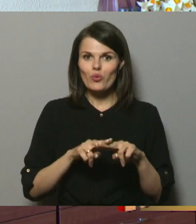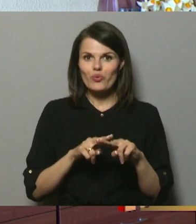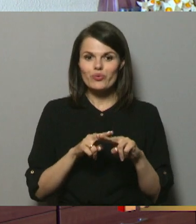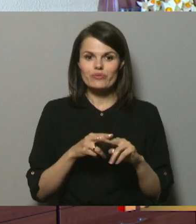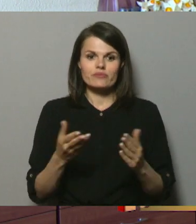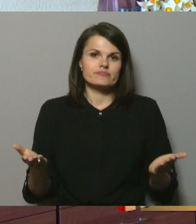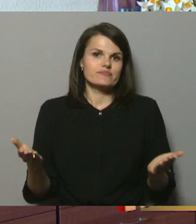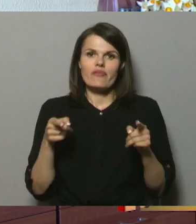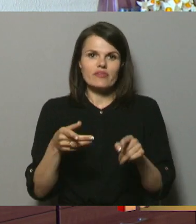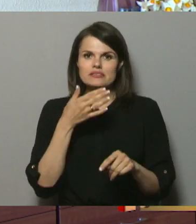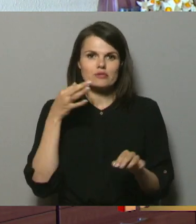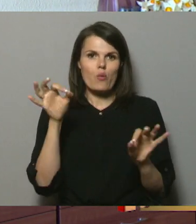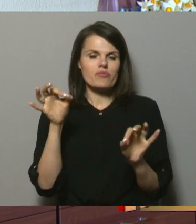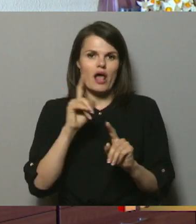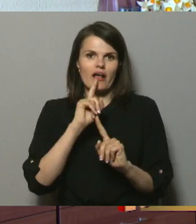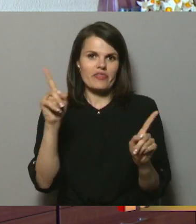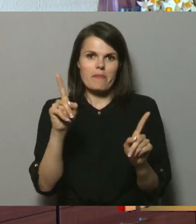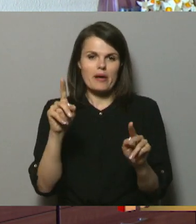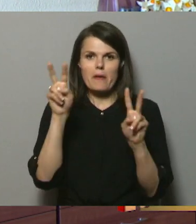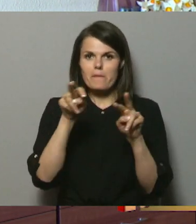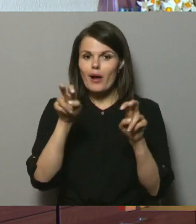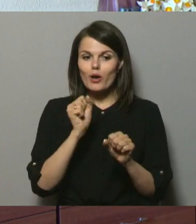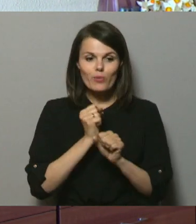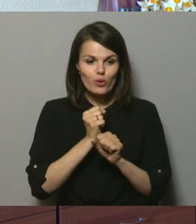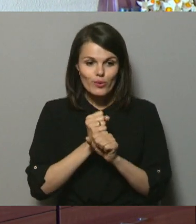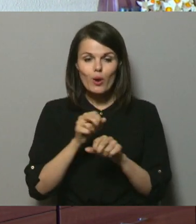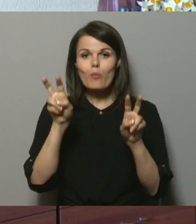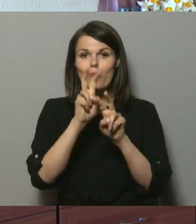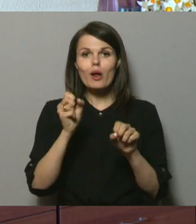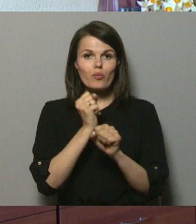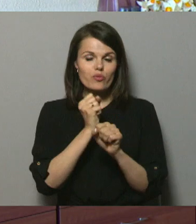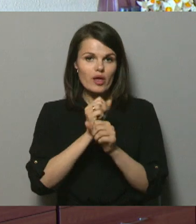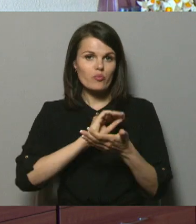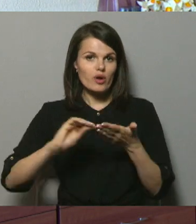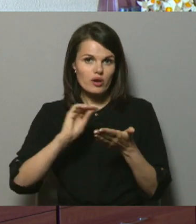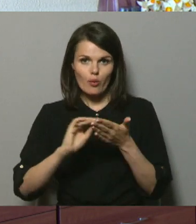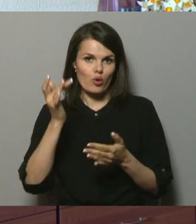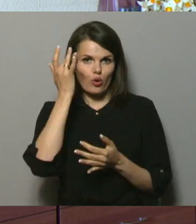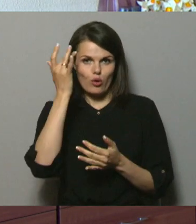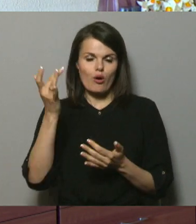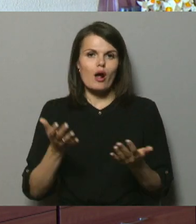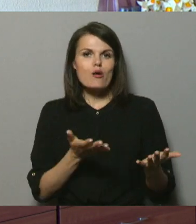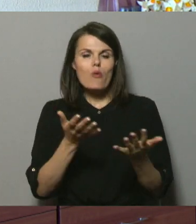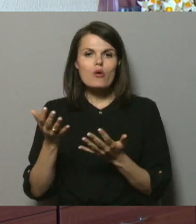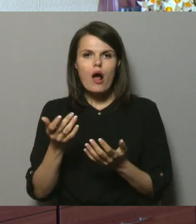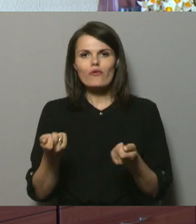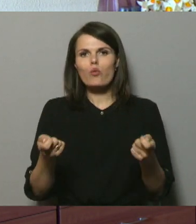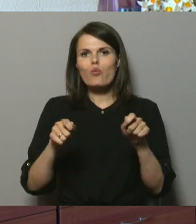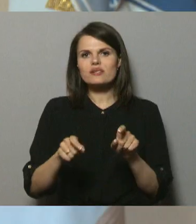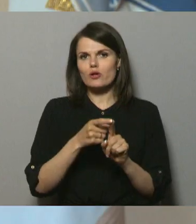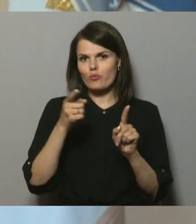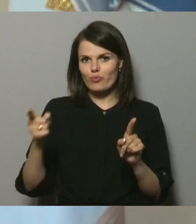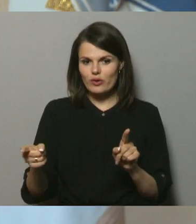Tas nav nekas neparasti pārbaudas darbi. Pārbaudas darbi tiek rakstīti pilnīgi loģiski kaut kāda noslēguma